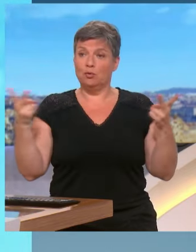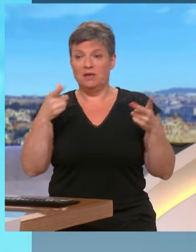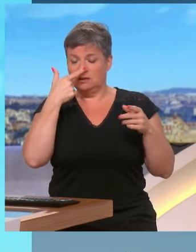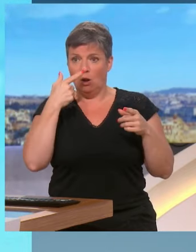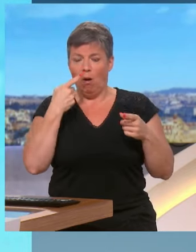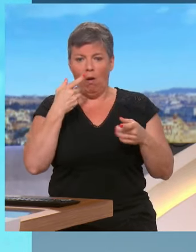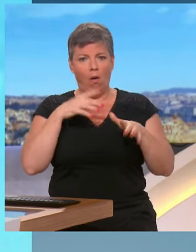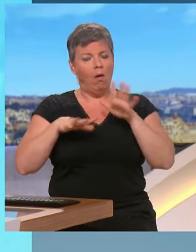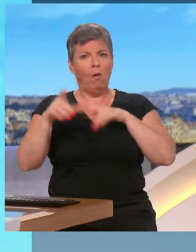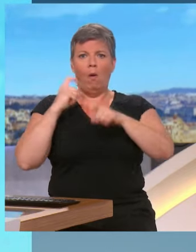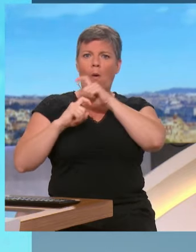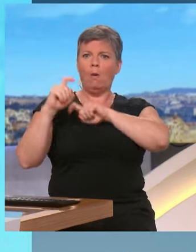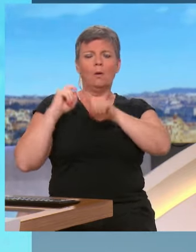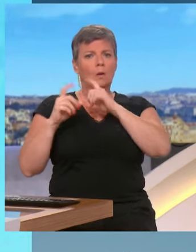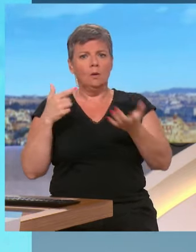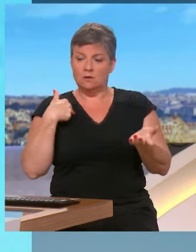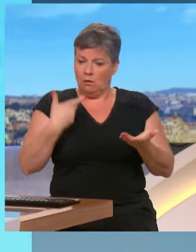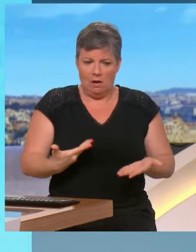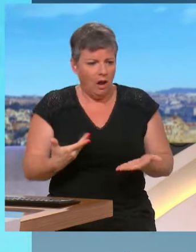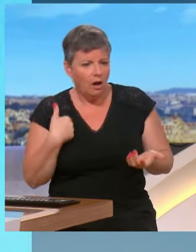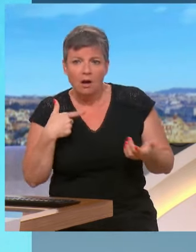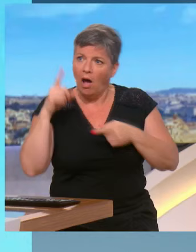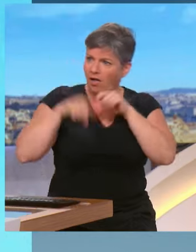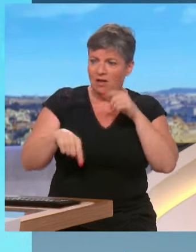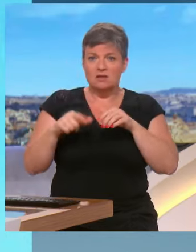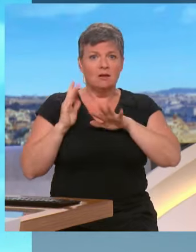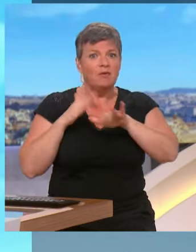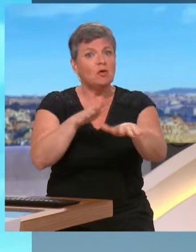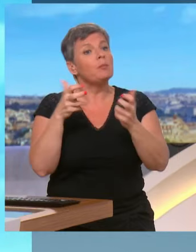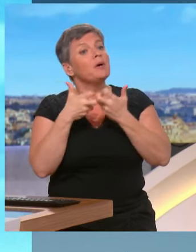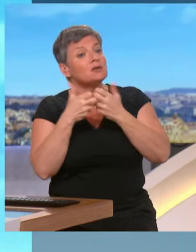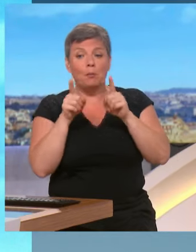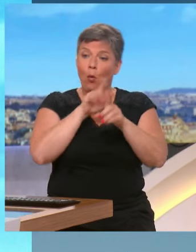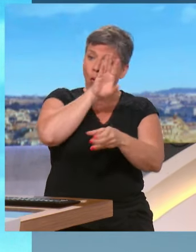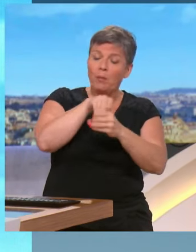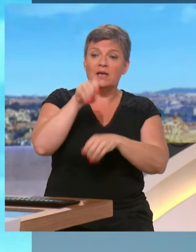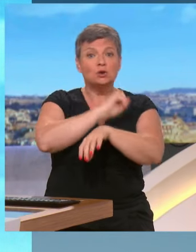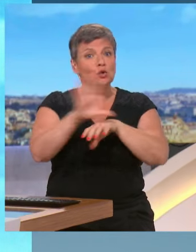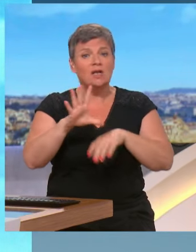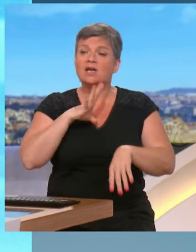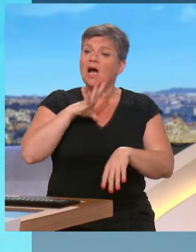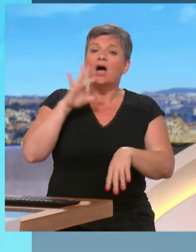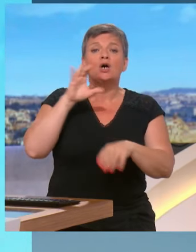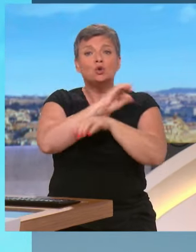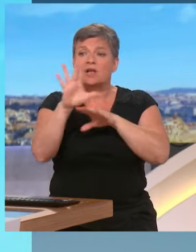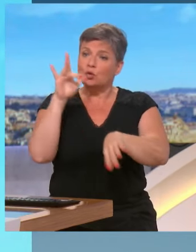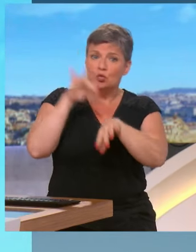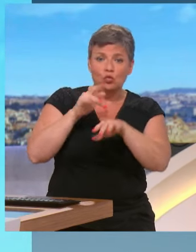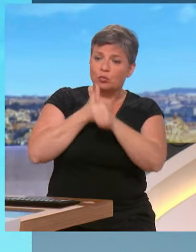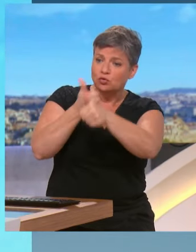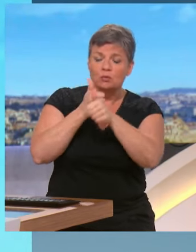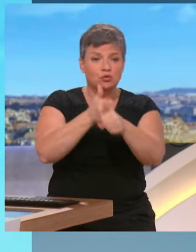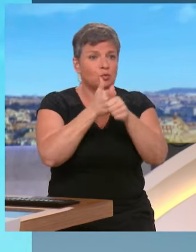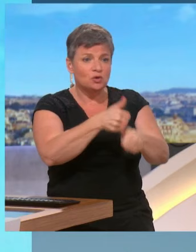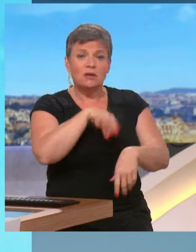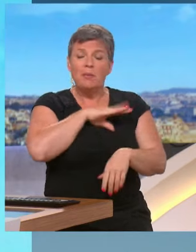Est-ce que demain, on pourra encore manifester ? On le voit d'ailleurs aussi vis-à-vis de votre profession, puisque plusieurs journalistes ont été poursuivis par la justice cette semaine. Donc c